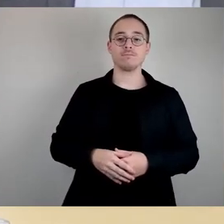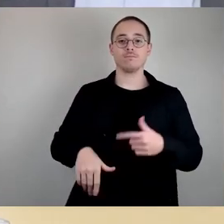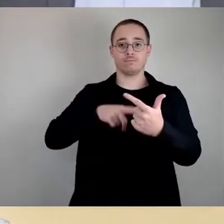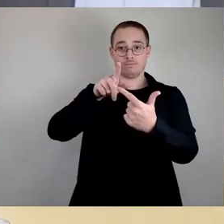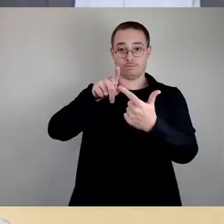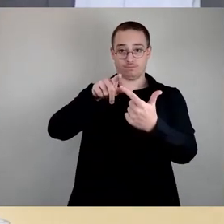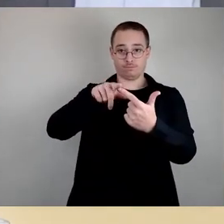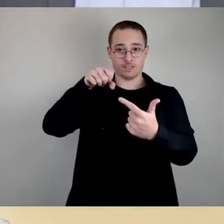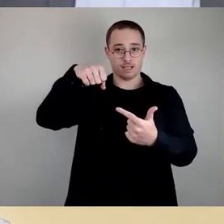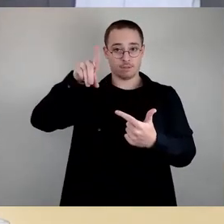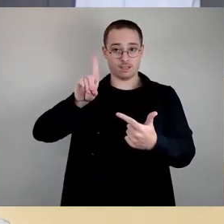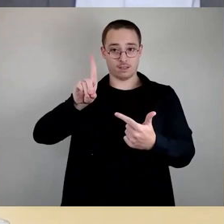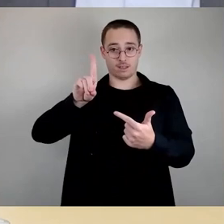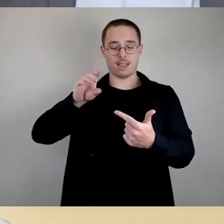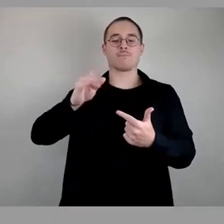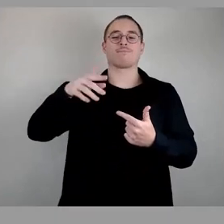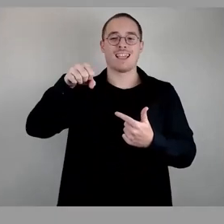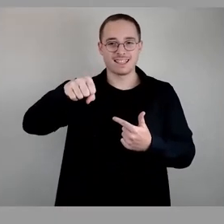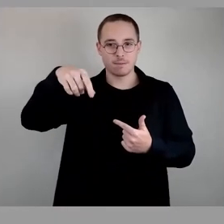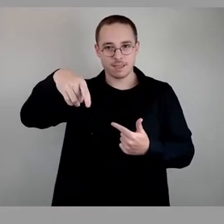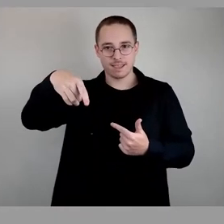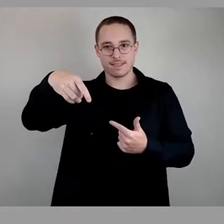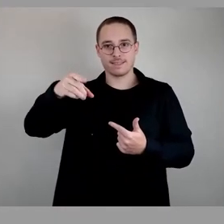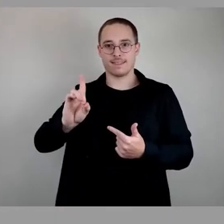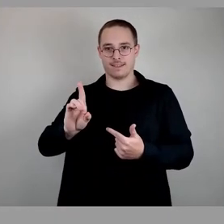SPD. Wer dem folgen möchte, bitte ich jetzt um Stimmzeichen.